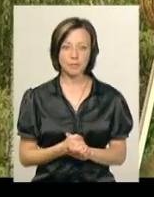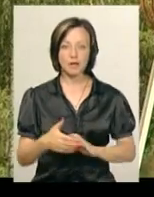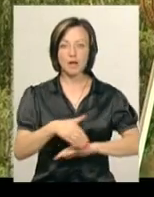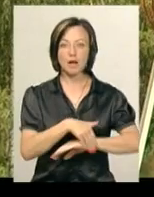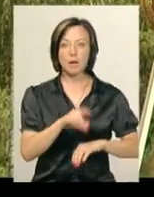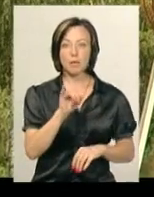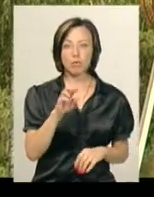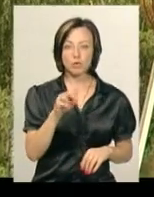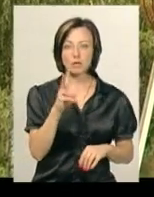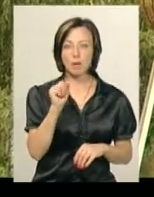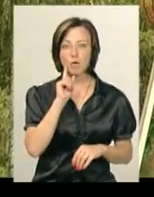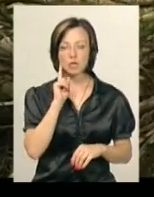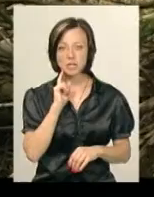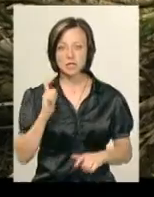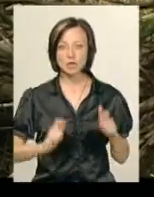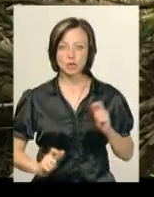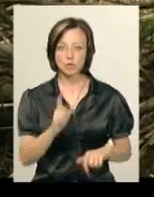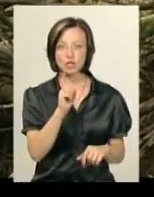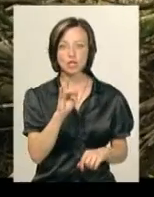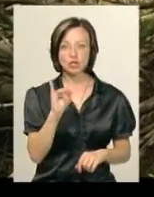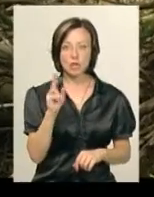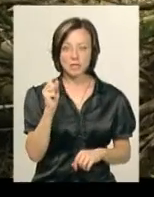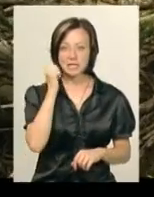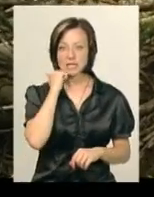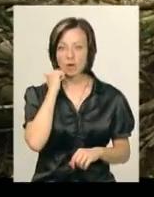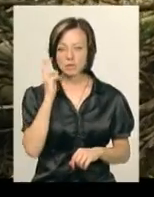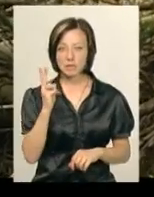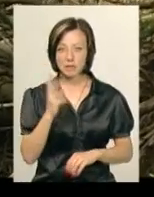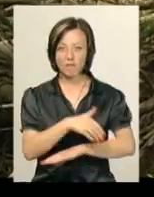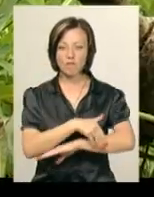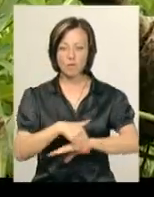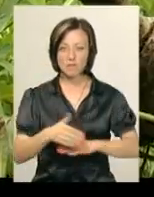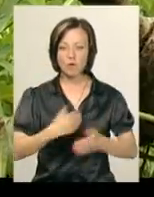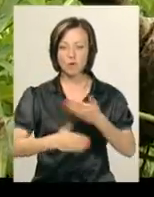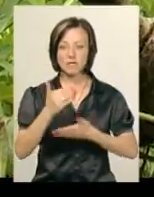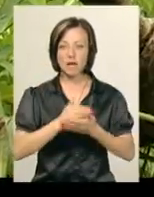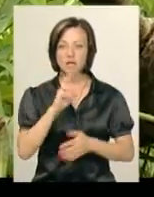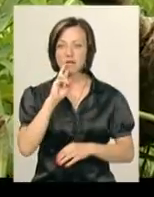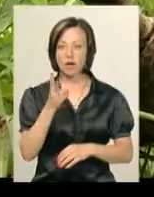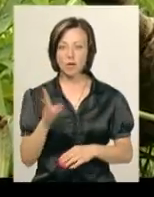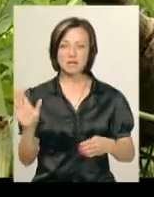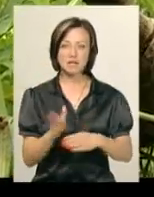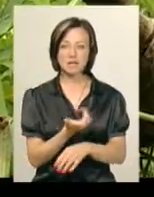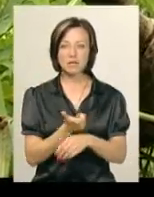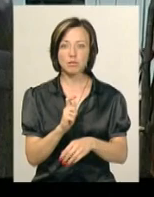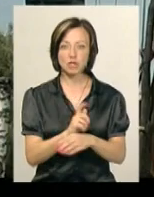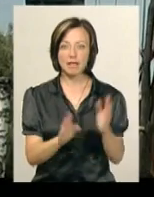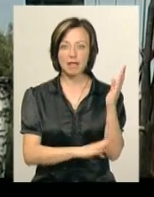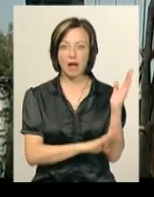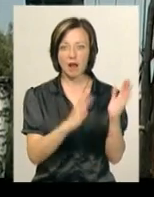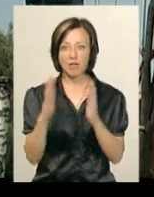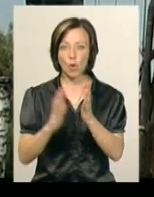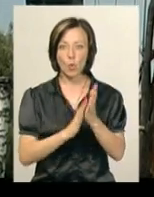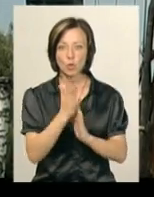Молодіжна, Інститутська, Зарічанська, Старокостянтинівське шосе, Хмельницькі вулиці, де за останні два роки знесли найбільше дерев та кущів, каже